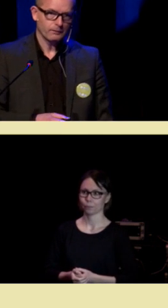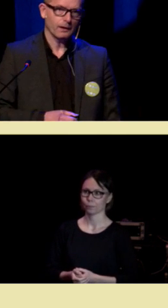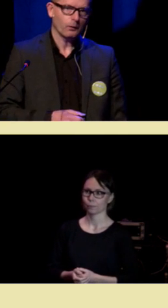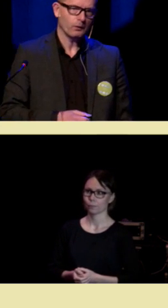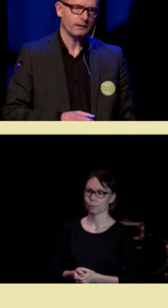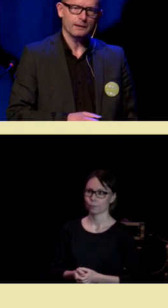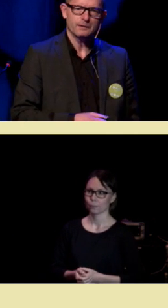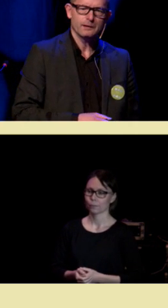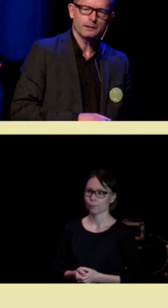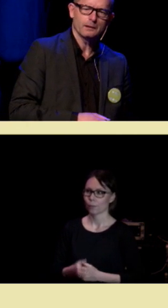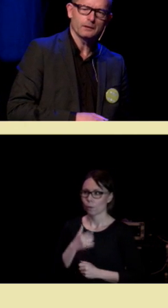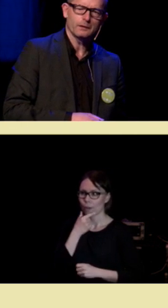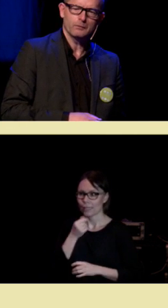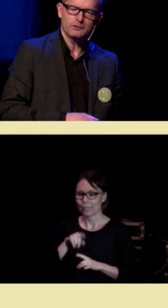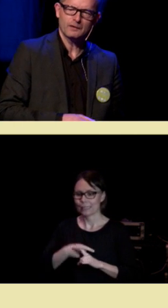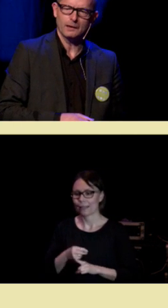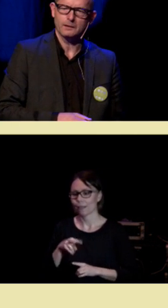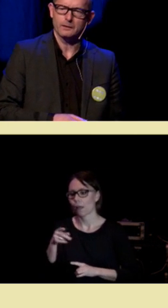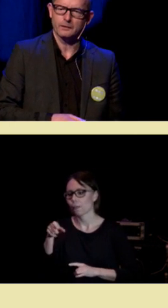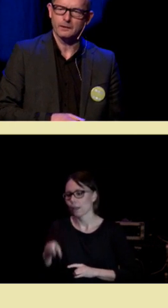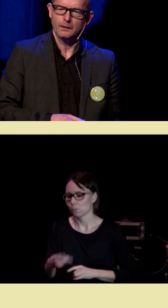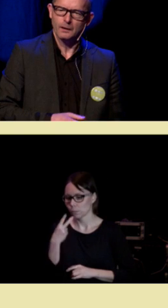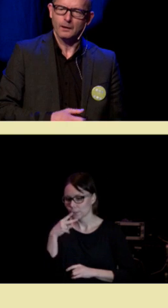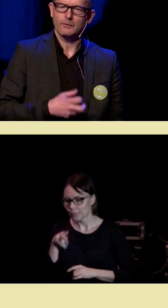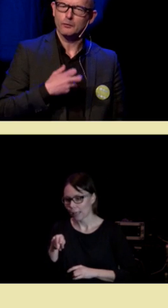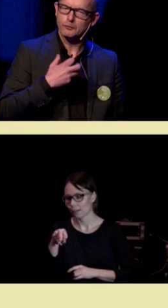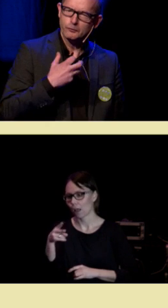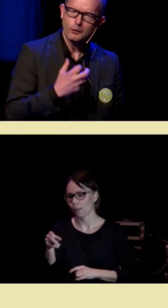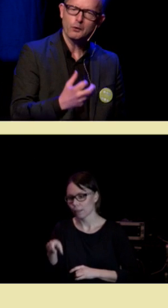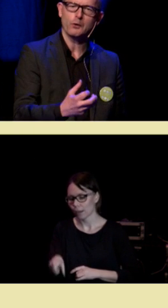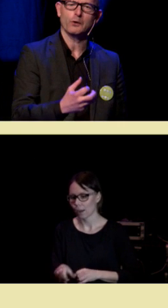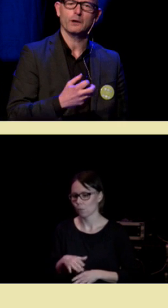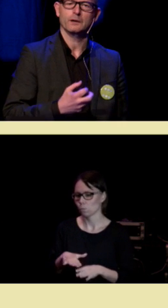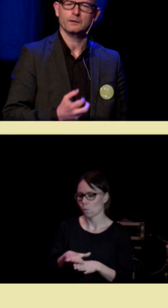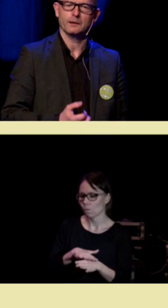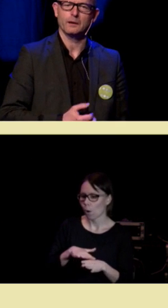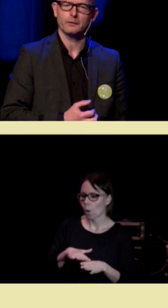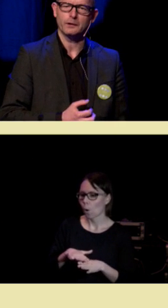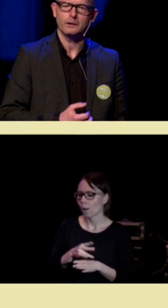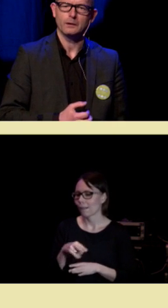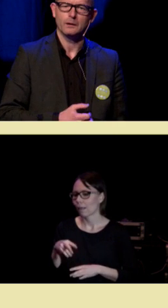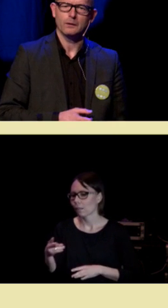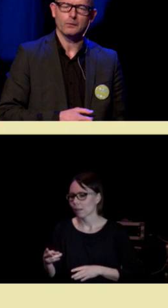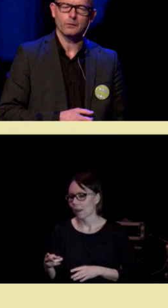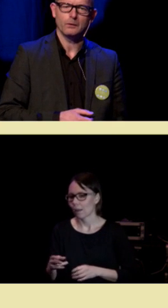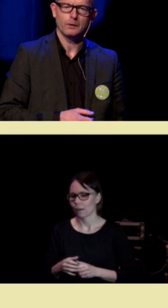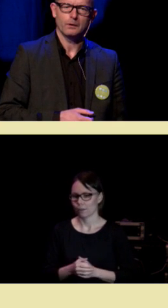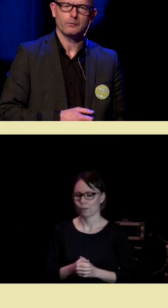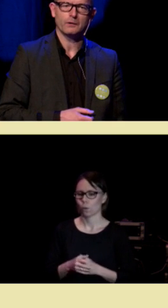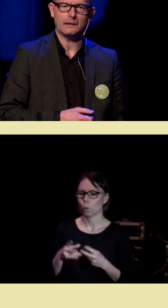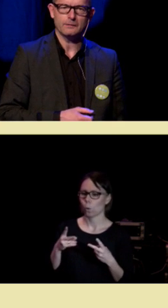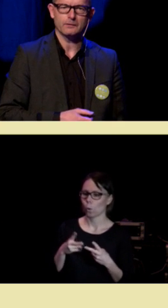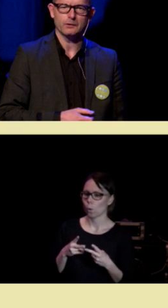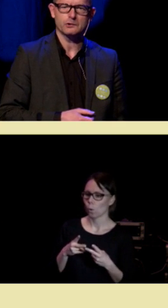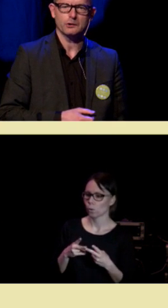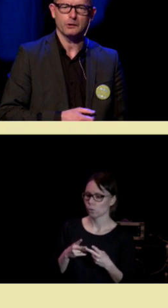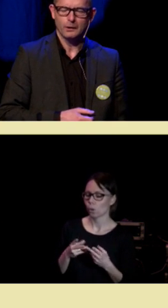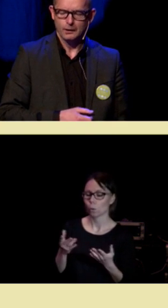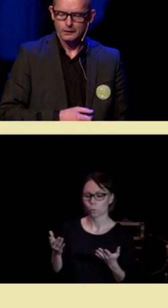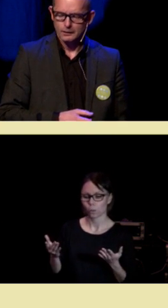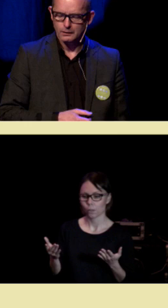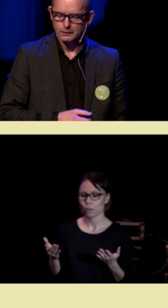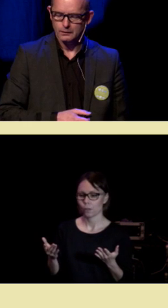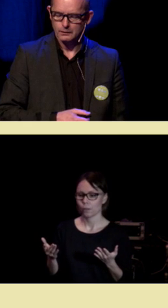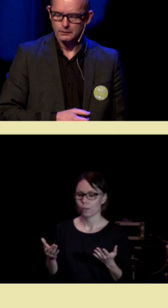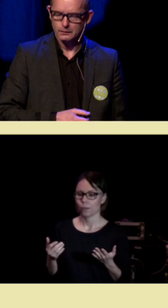Ved å gjenkjenne den andre, ved å se den andre, ved å føle den andre, og for den saks skyld,